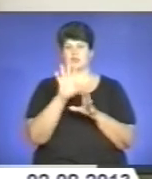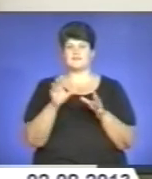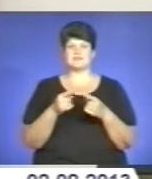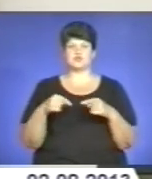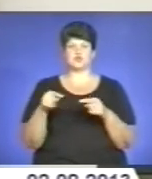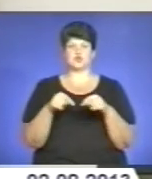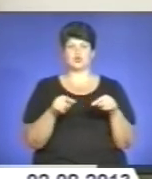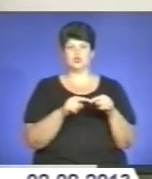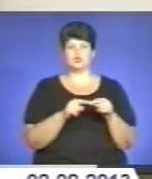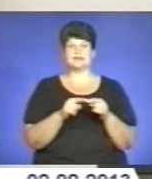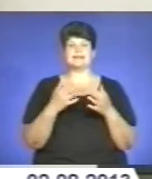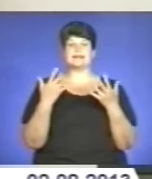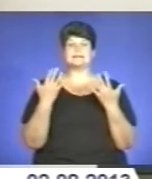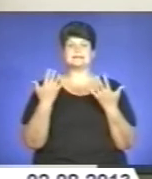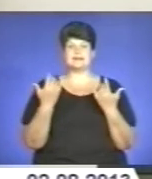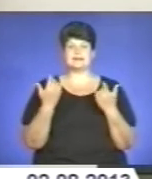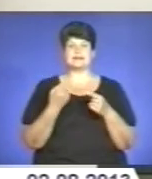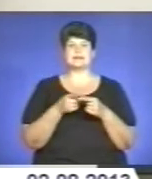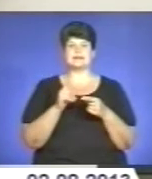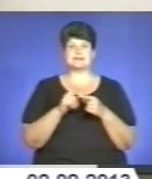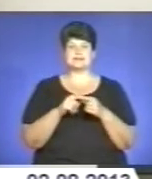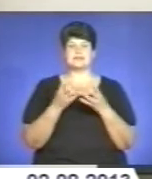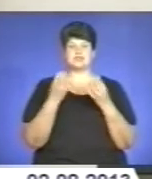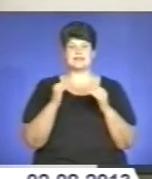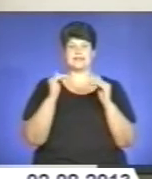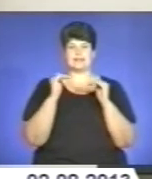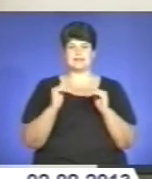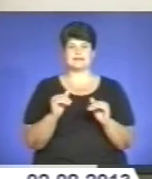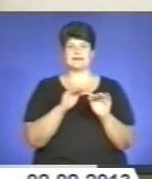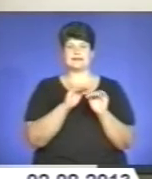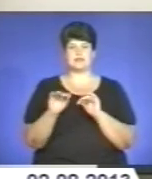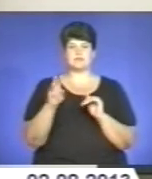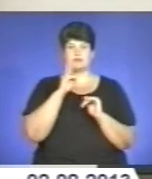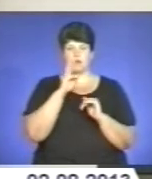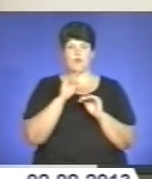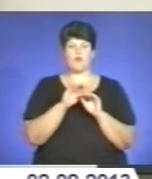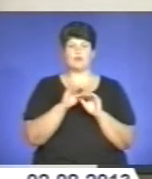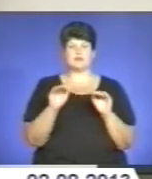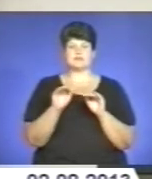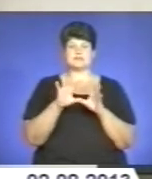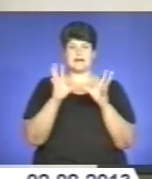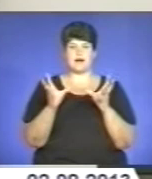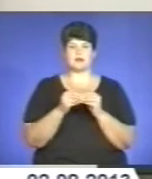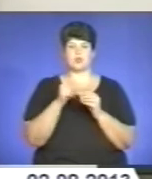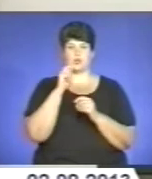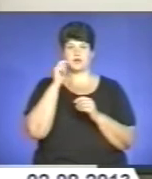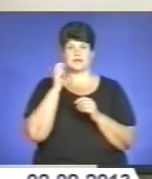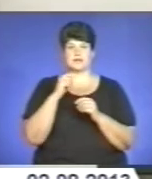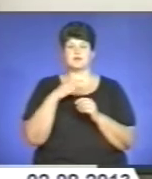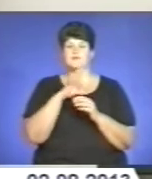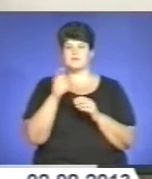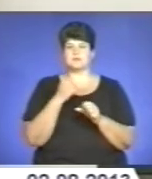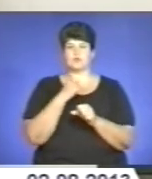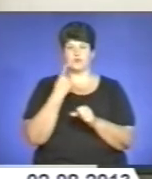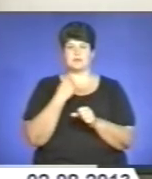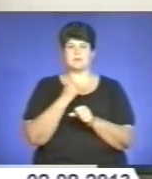але настільки це ще низький рівень середньої заробітної плати порівняно з загальноукраїнським, то я б закликала в нас всім працювати